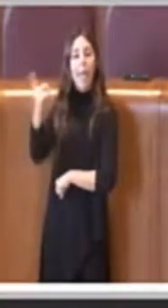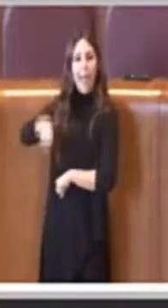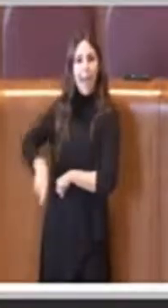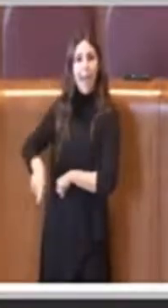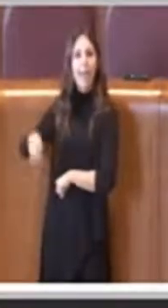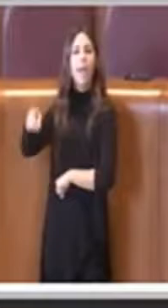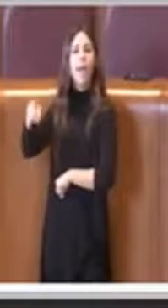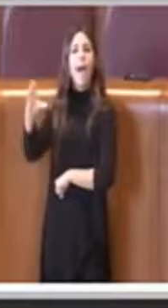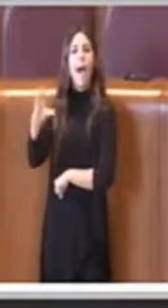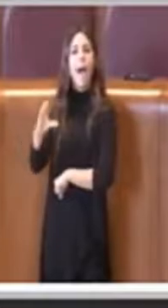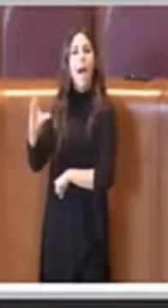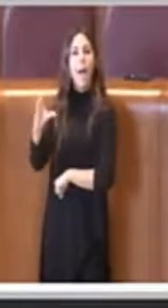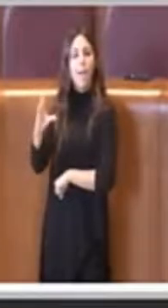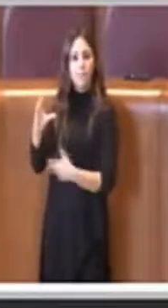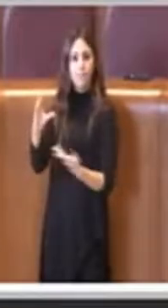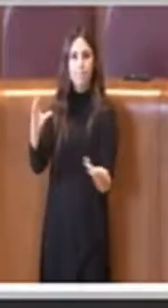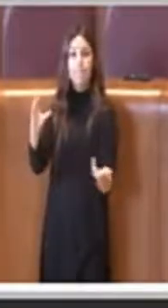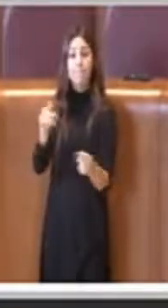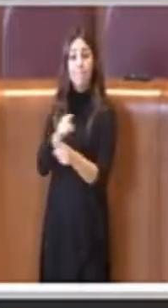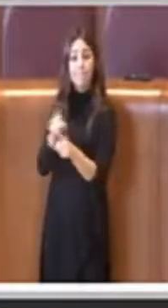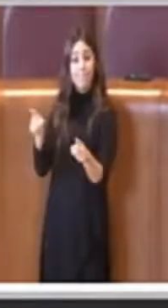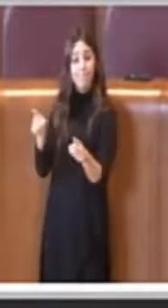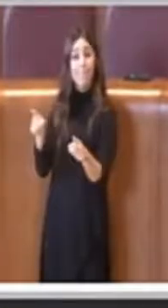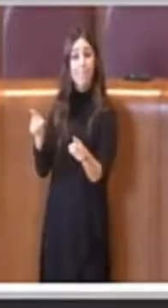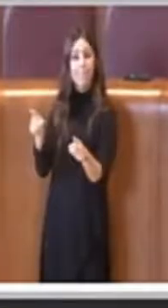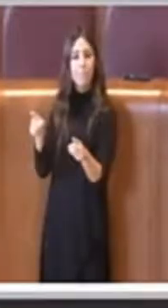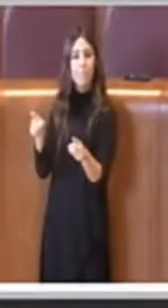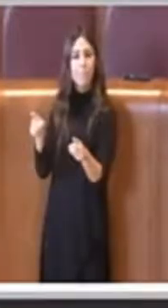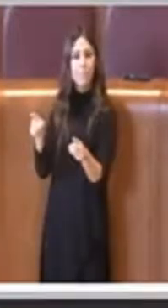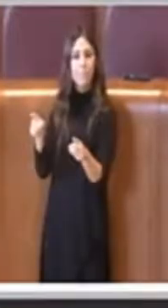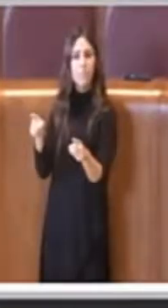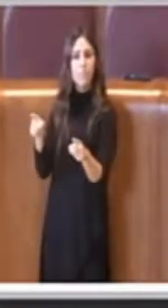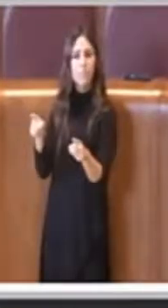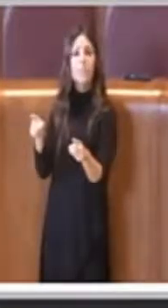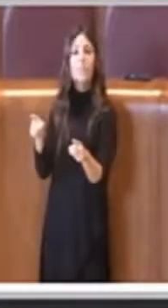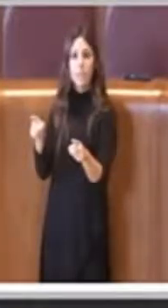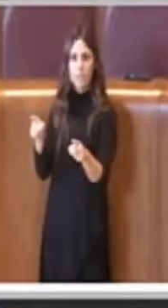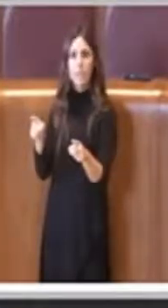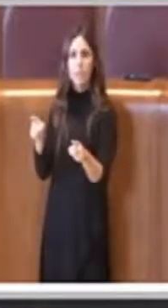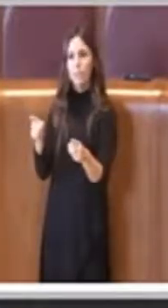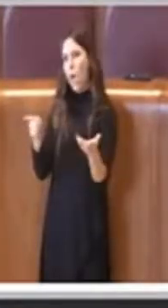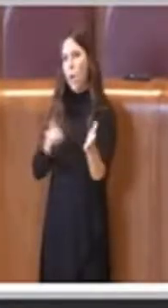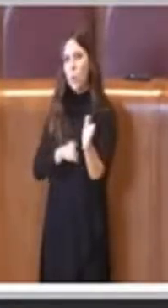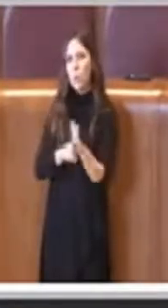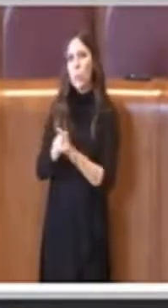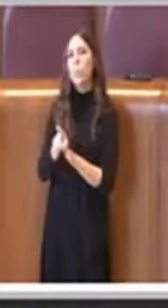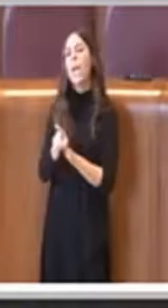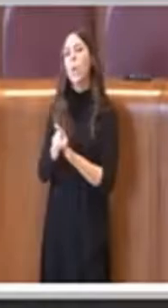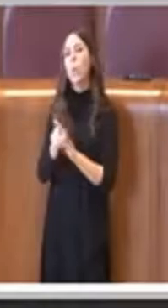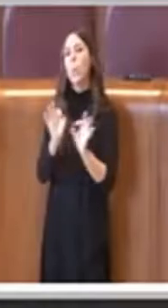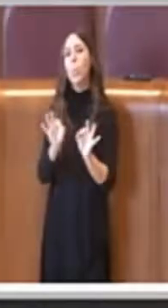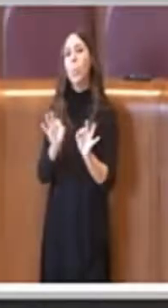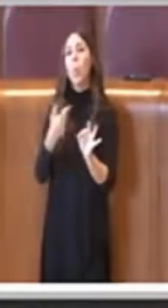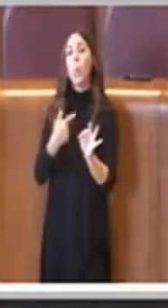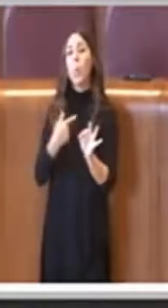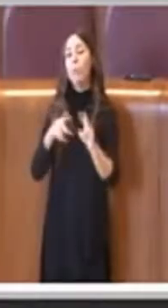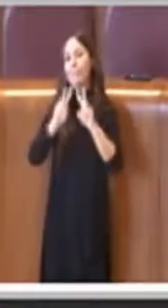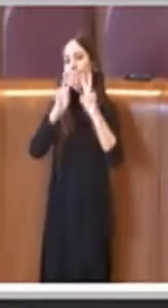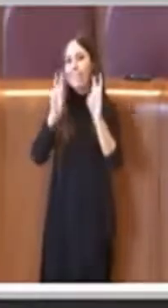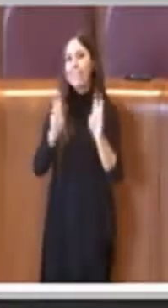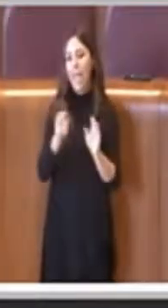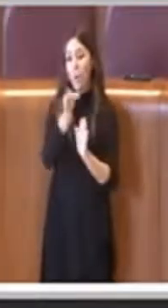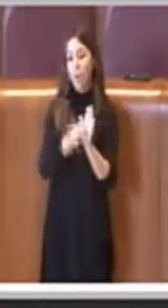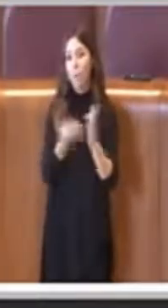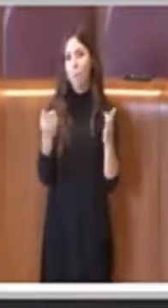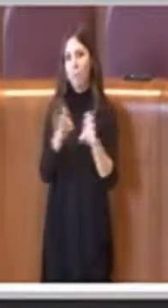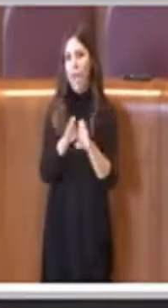comunque hanno poi dato vita, alla fine hanno chiuso il tema di questo regolamento e